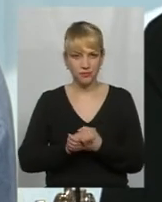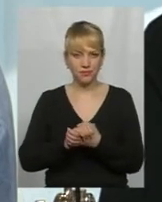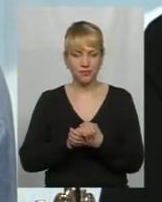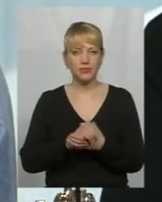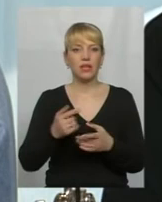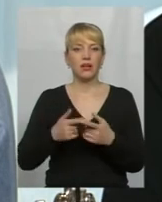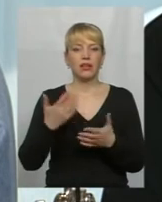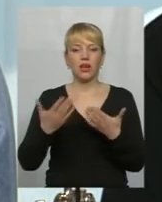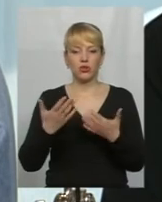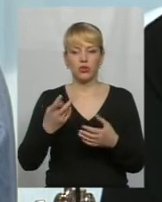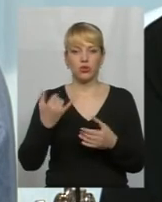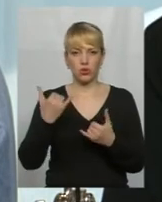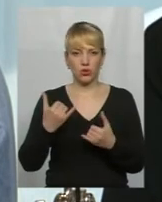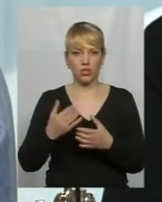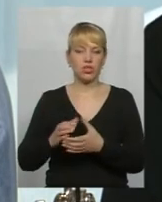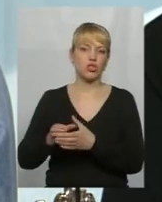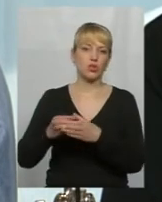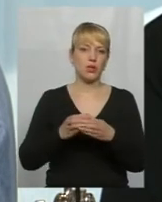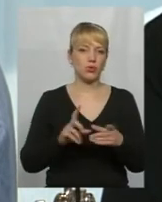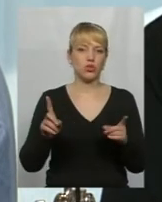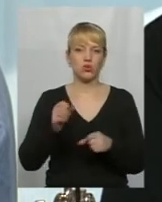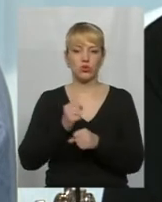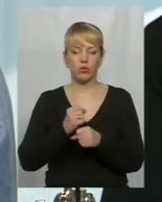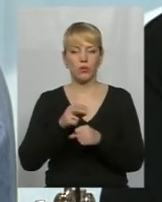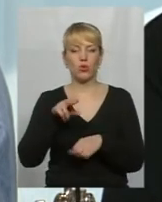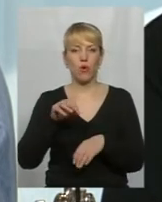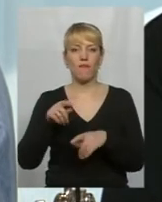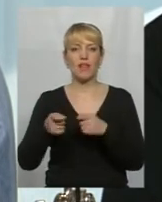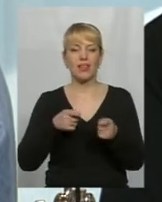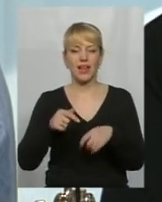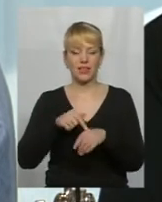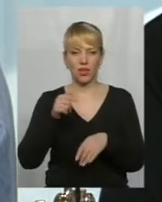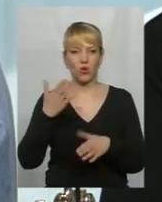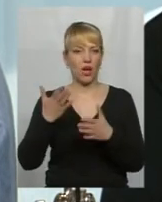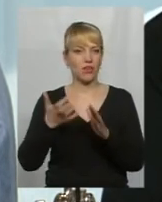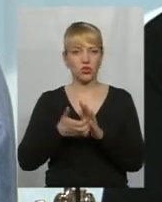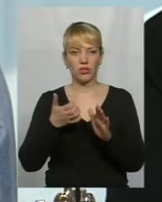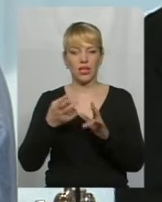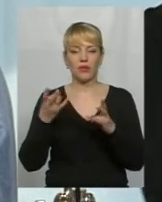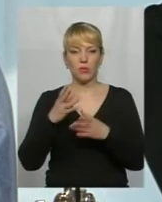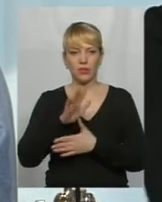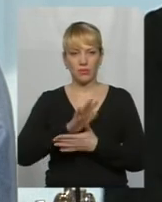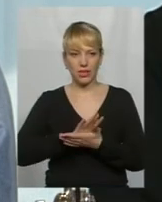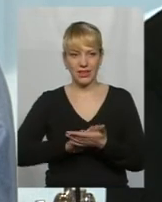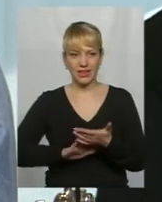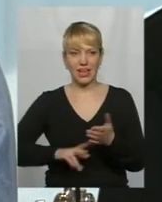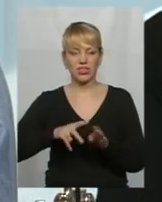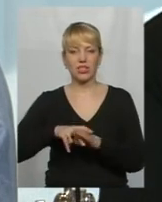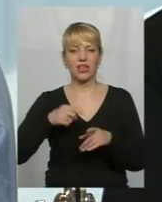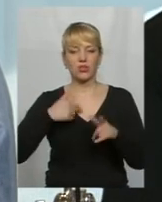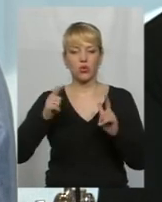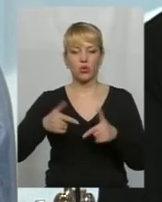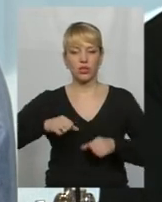тобто, якщо спільнота щось робить, то влада реагує, а якщо недостатньо, то потрібно далі, я абсолютно згоден з